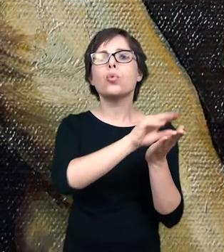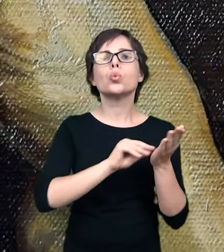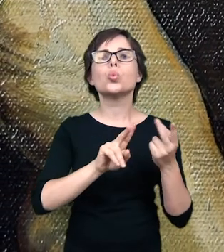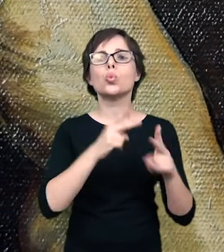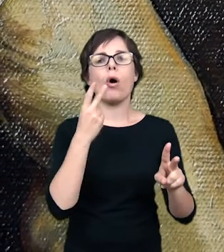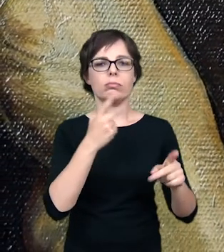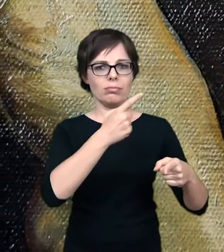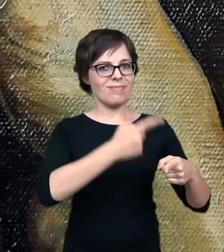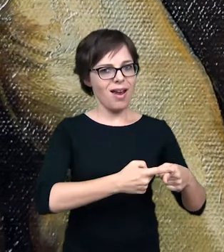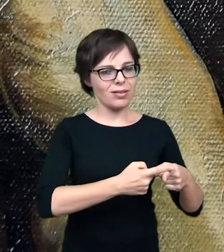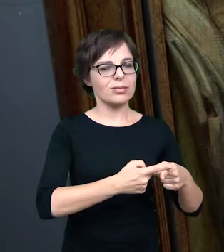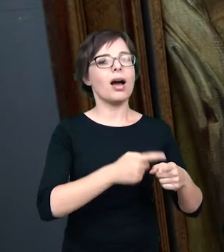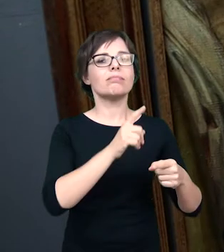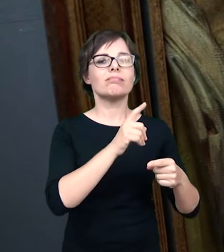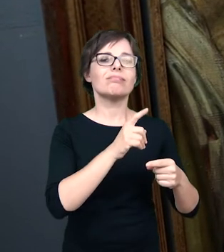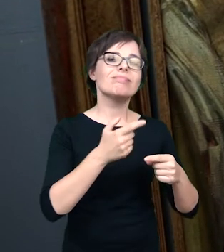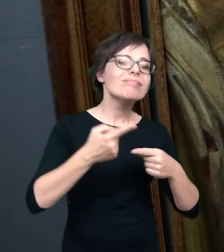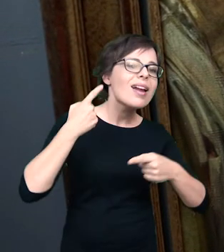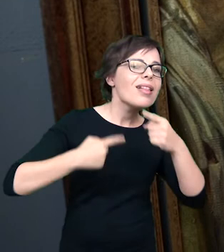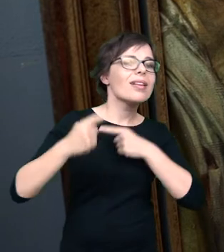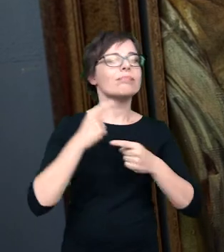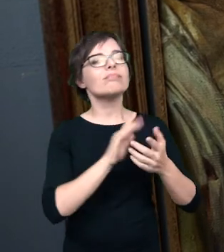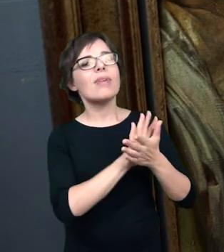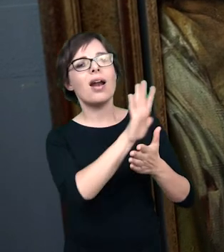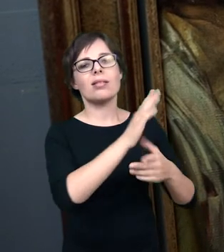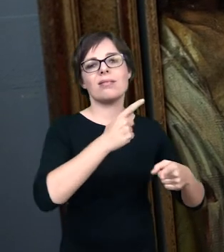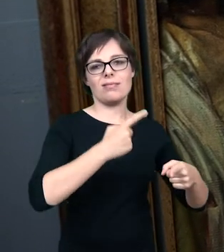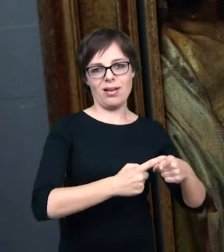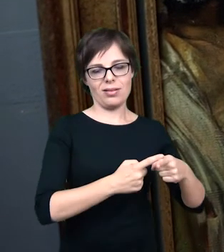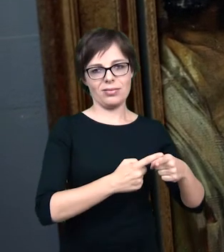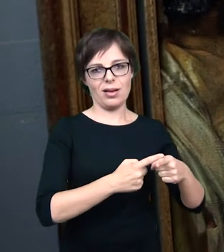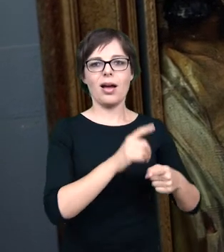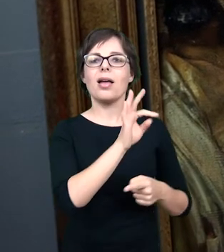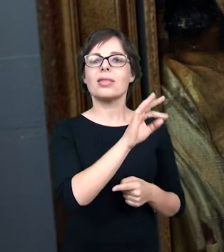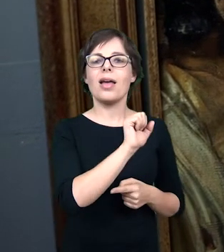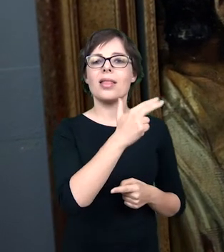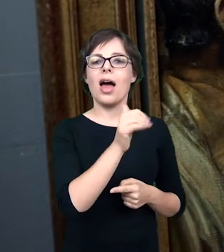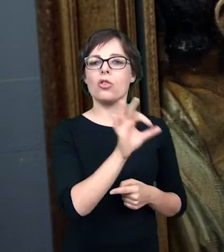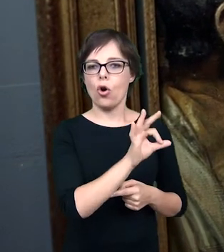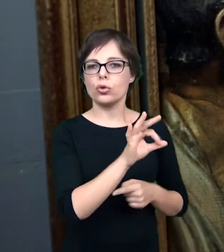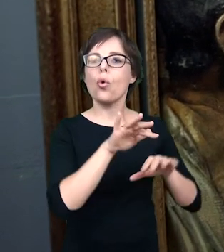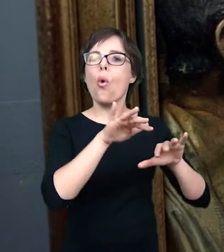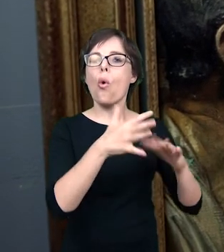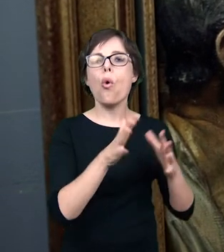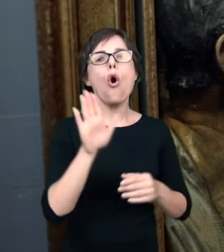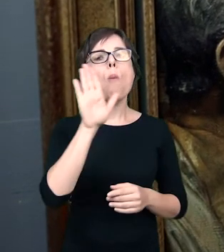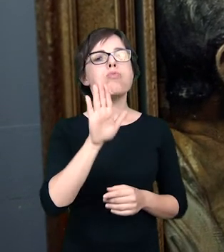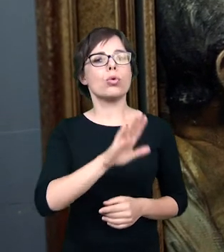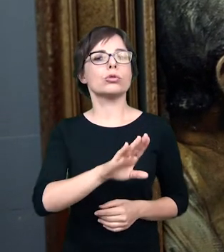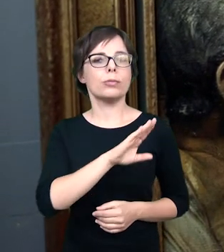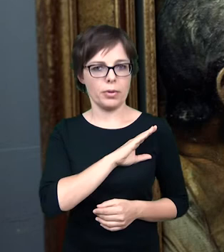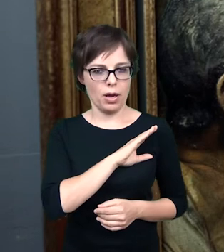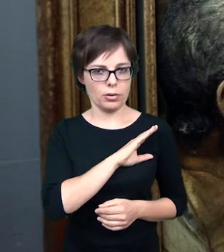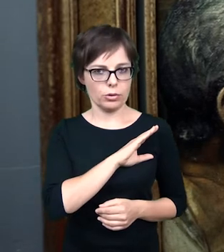do greckiej tradycji, mitologii przedstawiania Thanatosa, czyli boga śmierci,